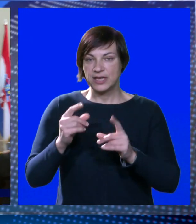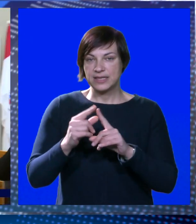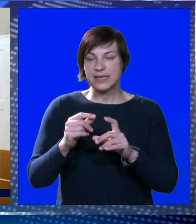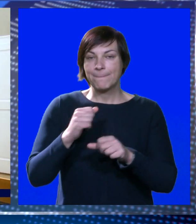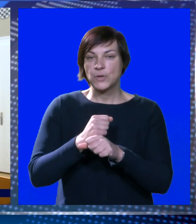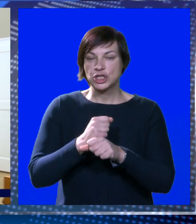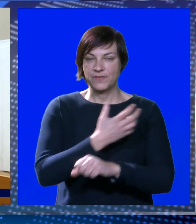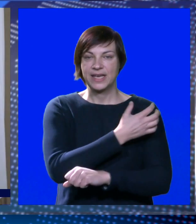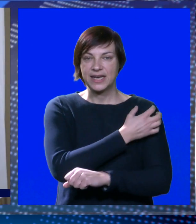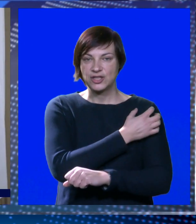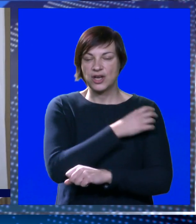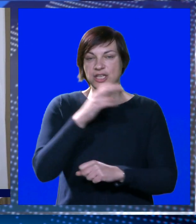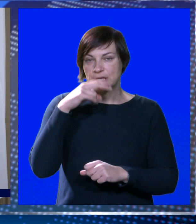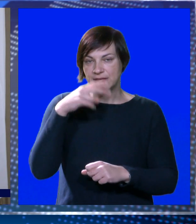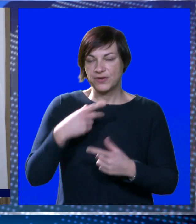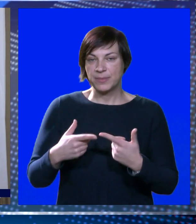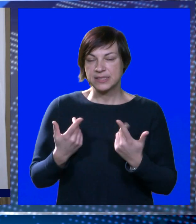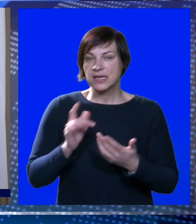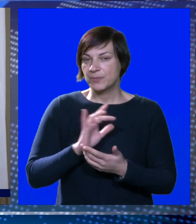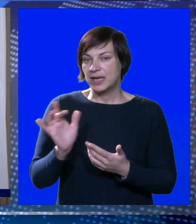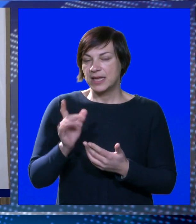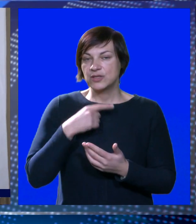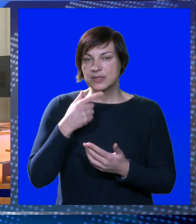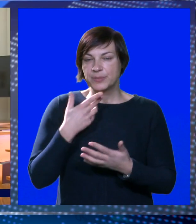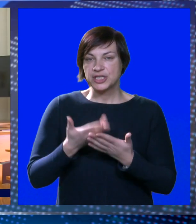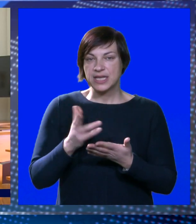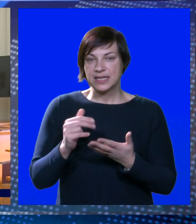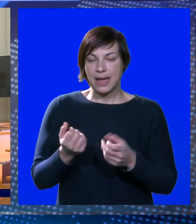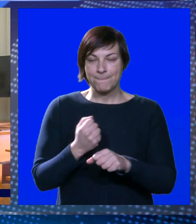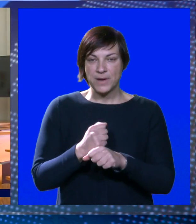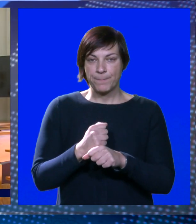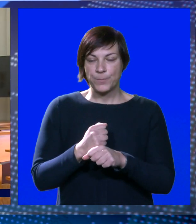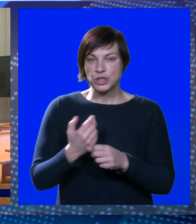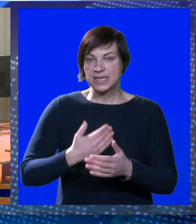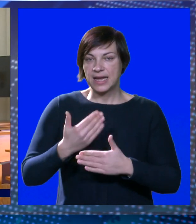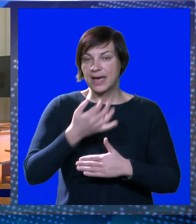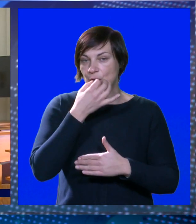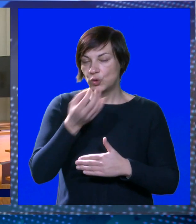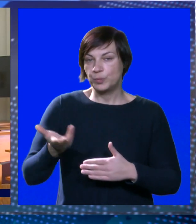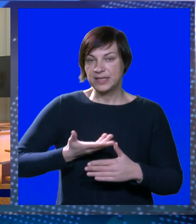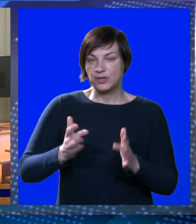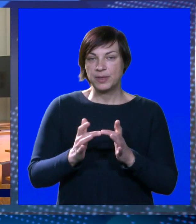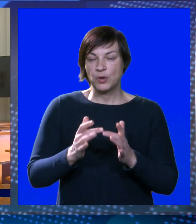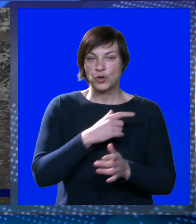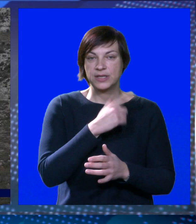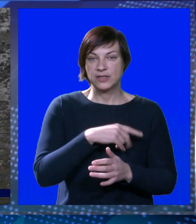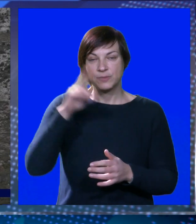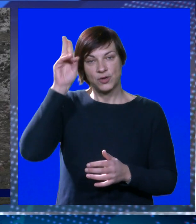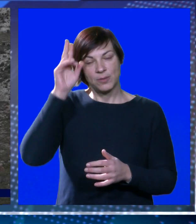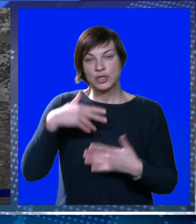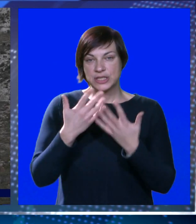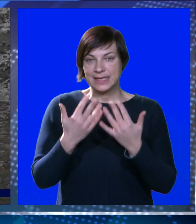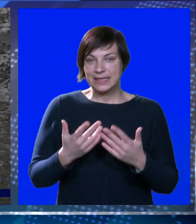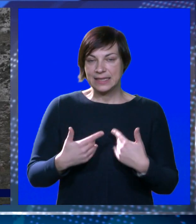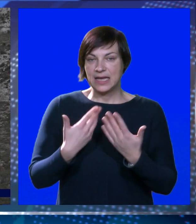poslove gradonačelnika. Informaciju nam je odbila dati uz objašnjenje kako ima posla, a nakon upita da dobijemo kontakt osobe koja nam može